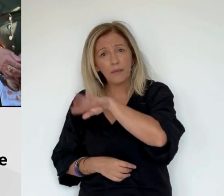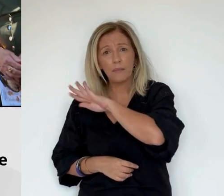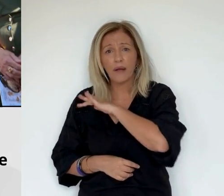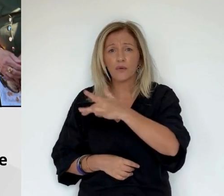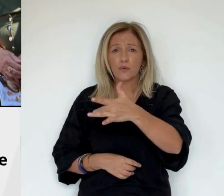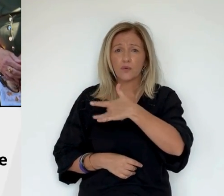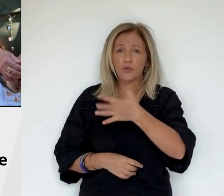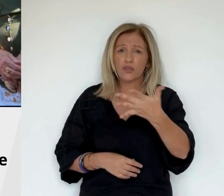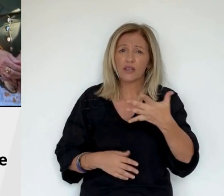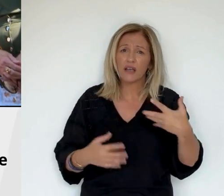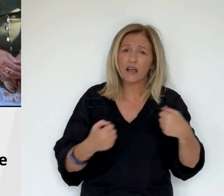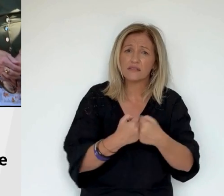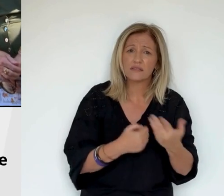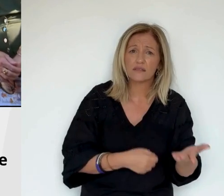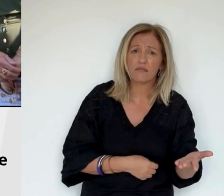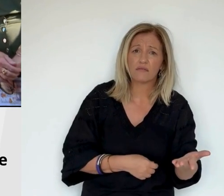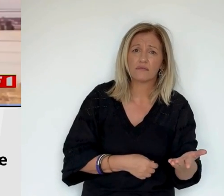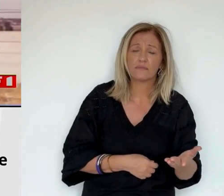recueillent.